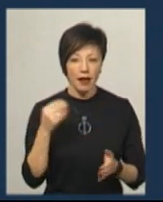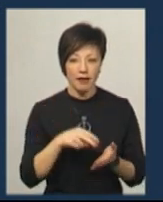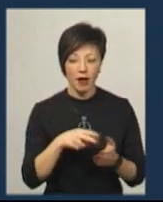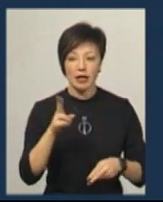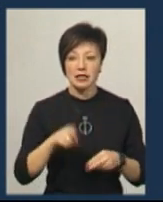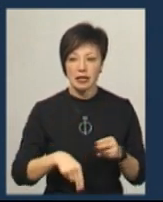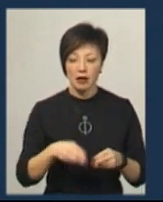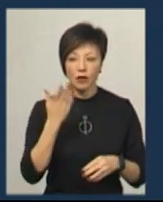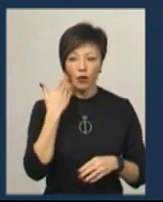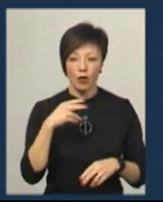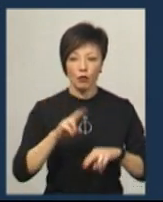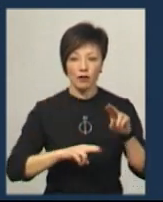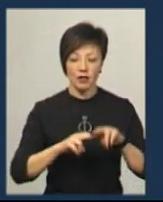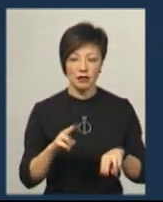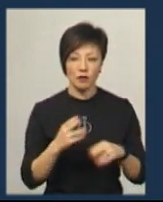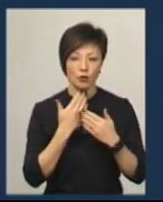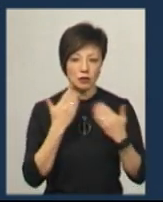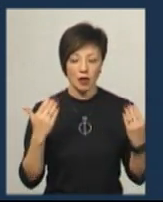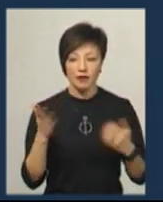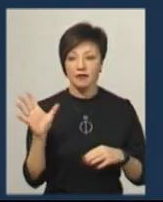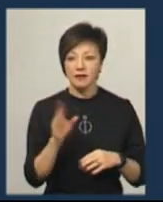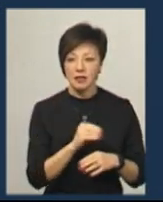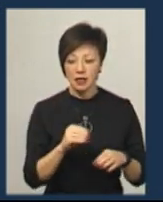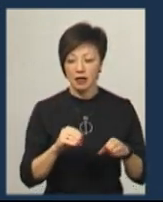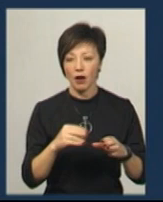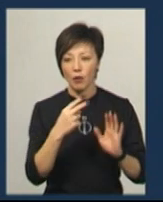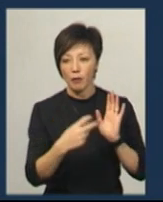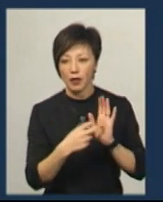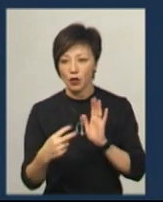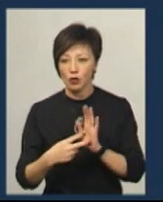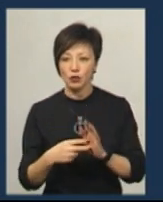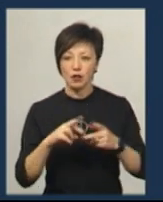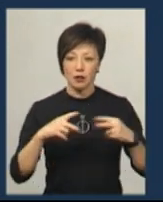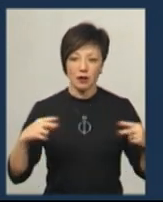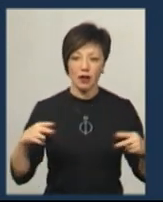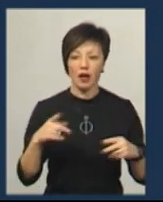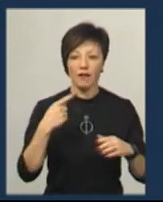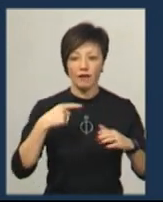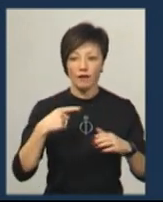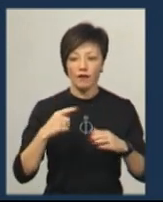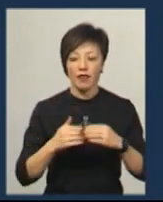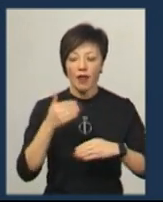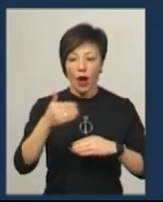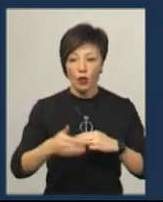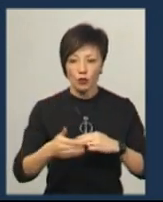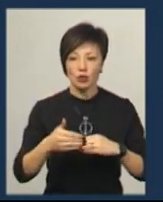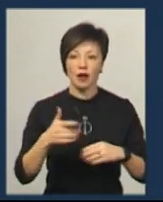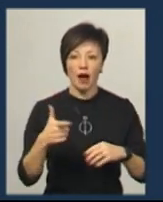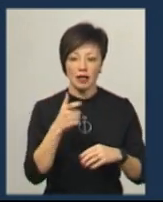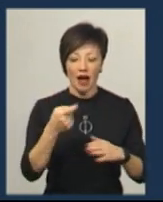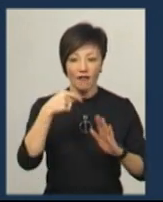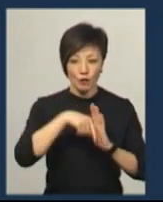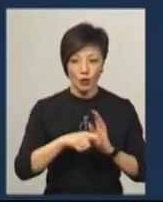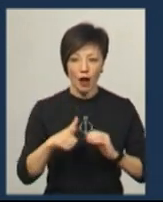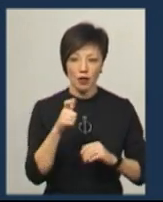кінцева після закінчення будинку. Всі комунікації підключений і наружний газ, а внутрішній ми робимо, люди доплачують